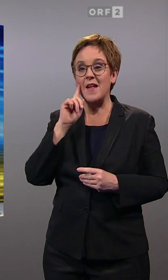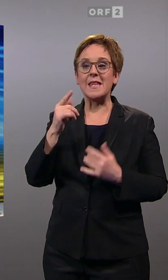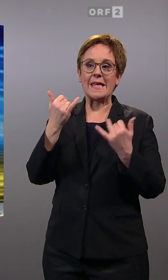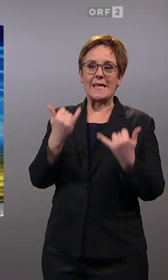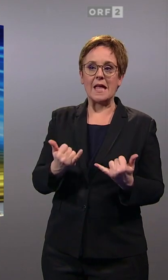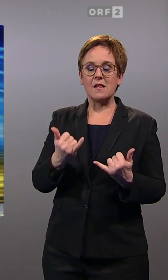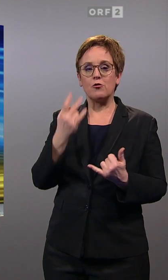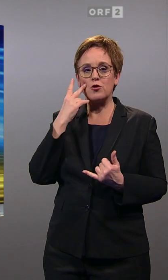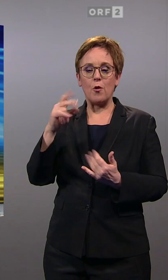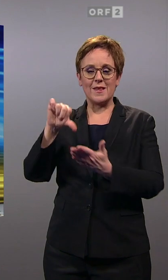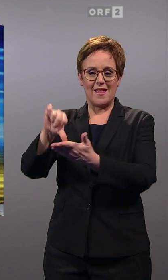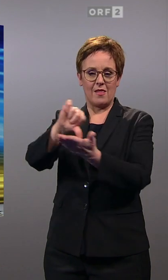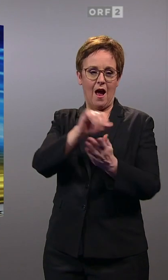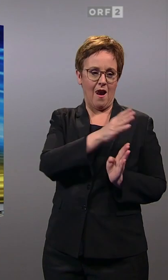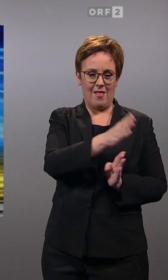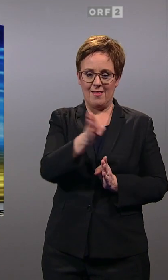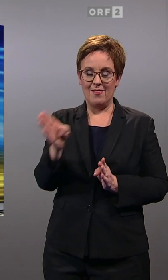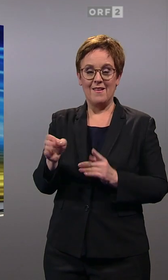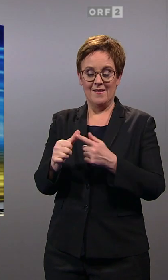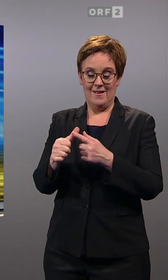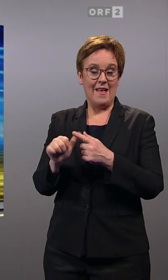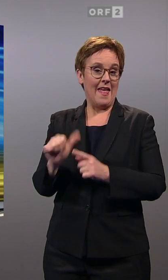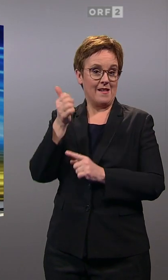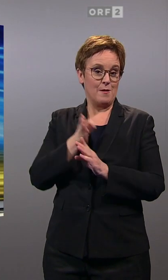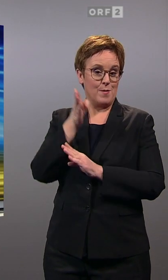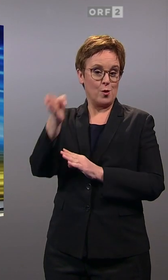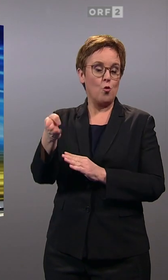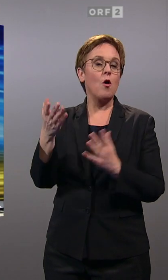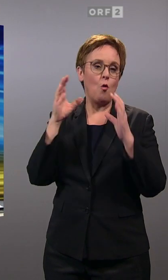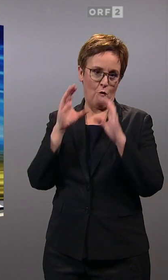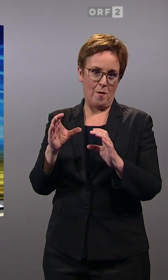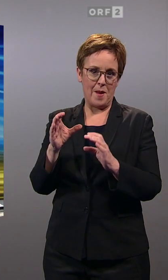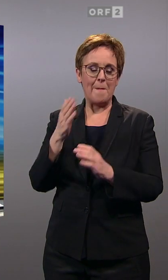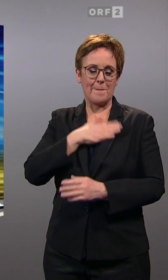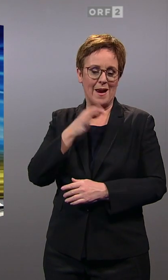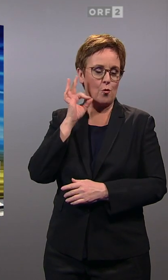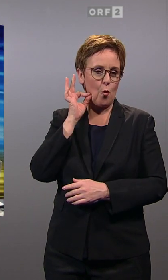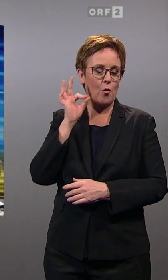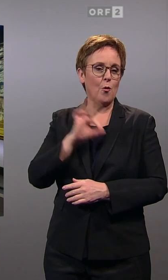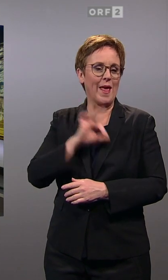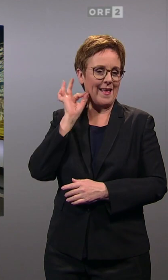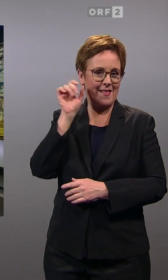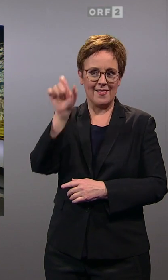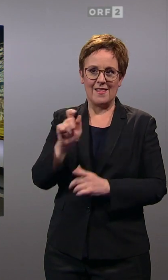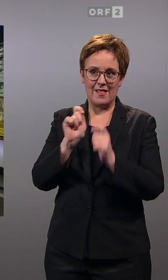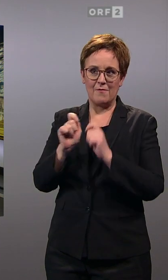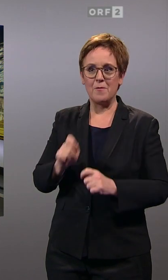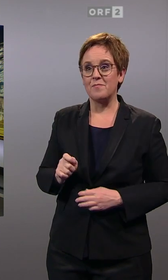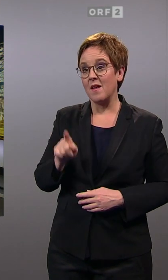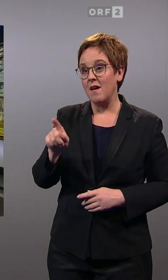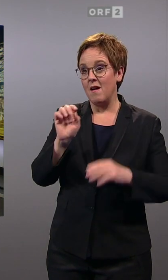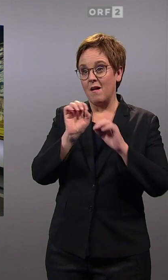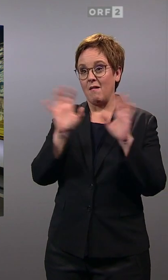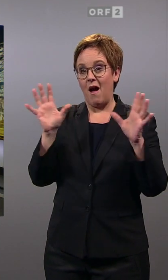einmal in die einzelnen Zentralen schalten. Beginnen wir gleich mit der ÖVP. Da ist Katharina Bernhardt für uns. Katharina, es ist klar, die